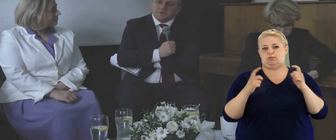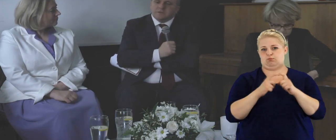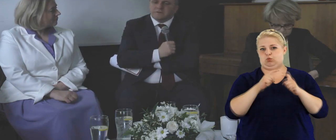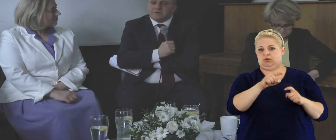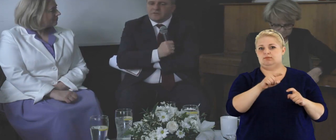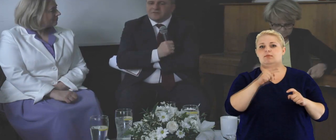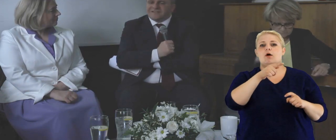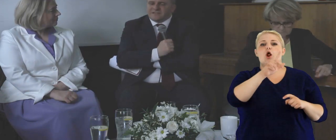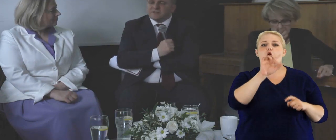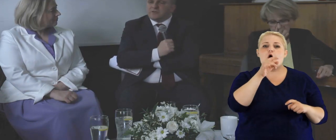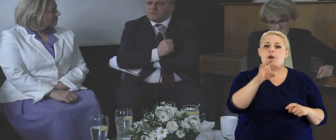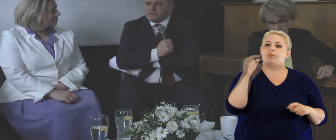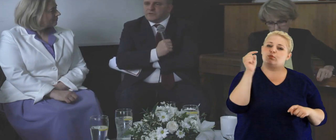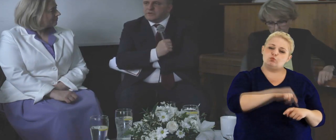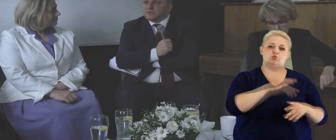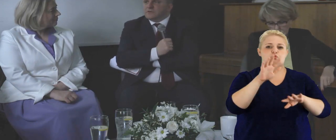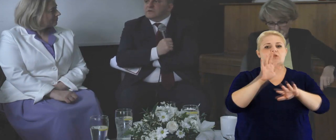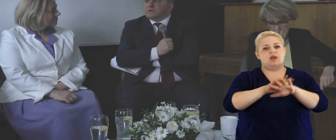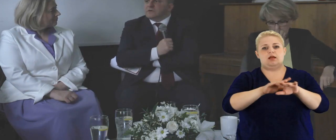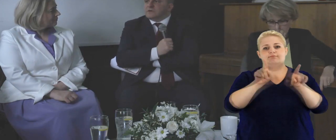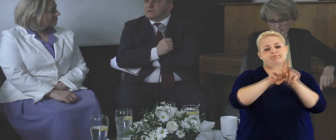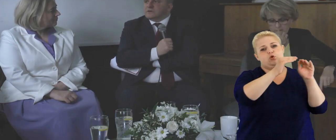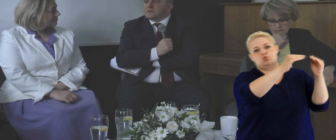mój punkt, traktować każdy lobbying